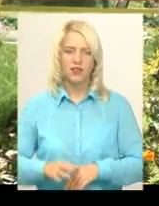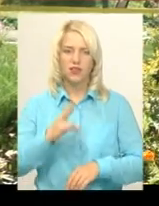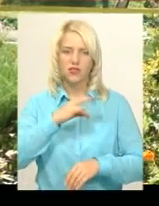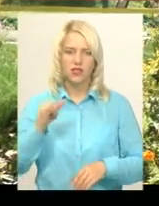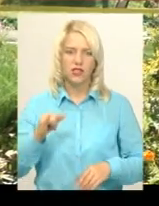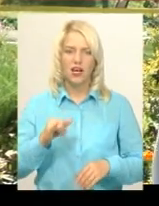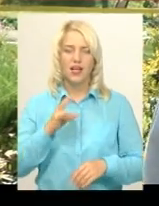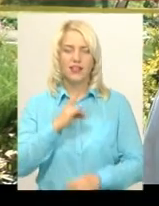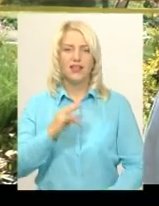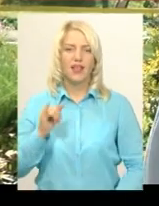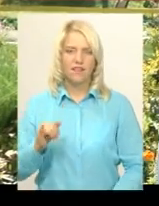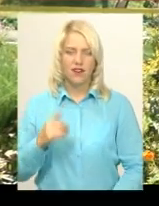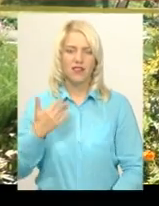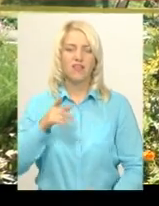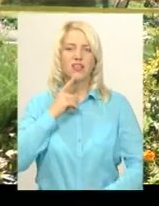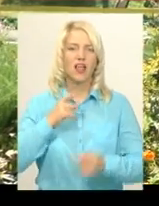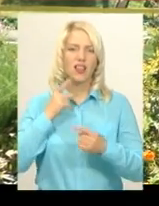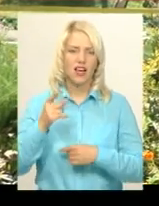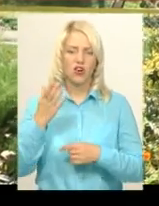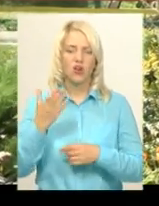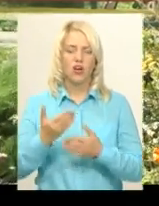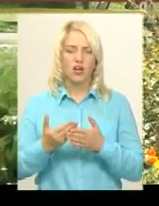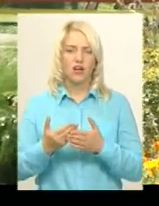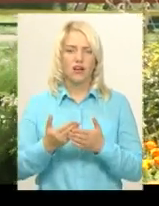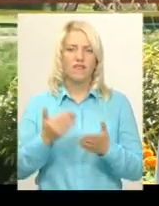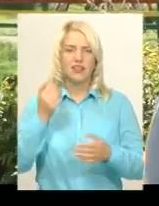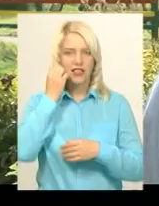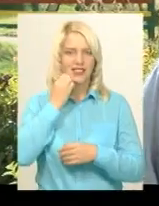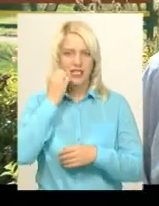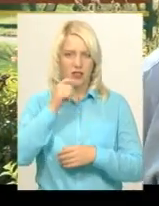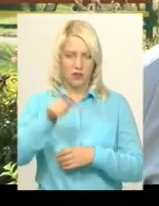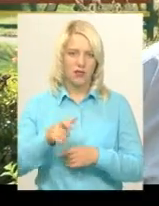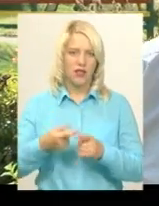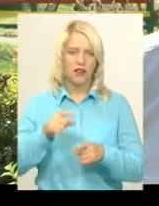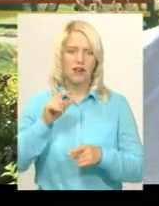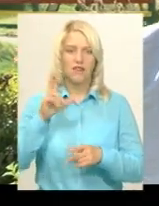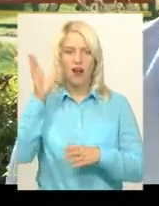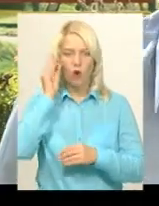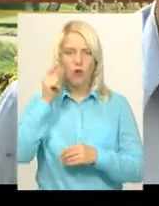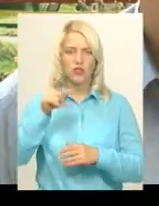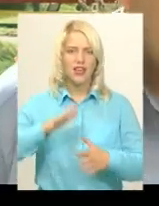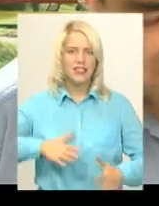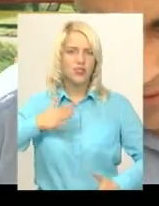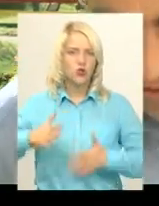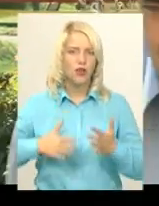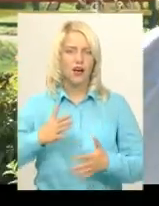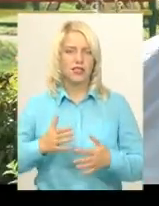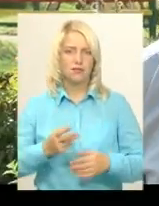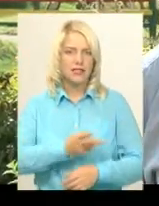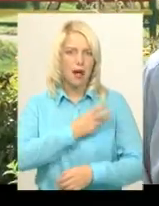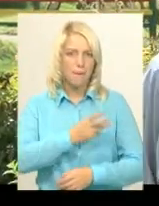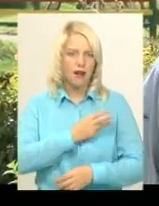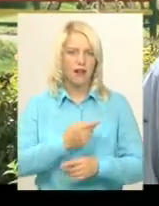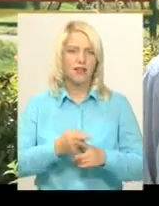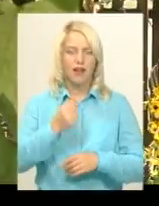Ніна Іванівна, вона ще далеко є до людини похилого віку, і враховуючи її ентузіазм, її запал, її ще